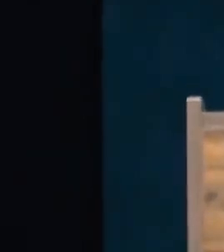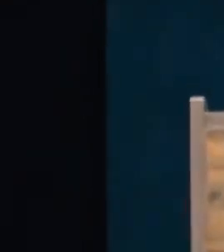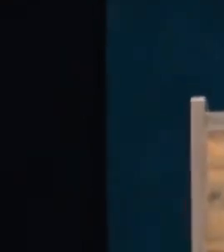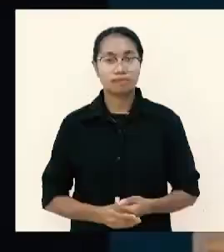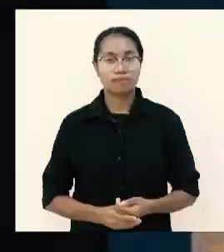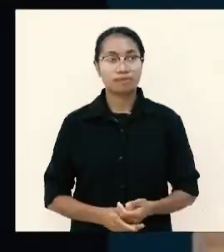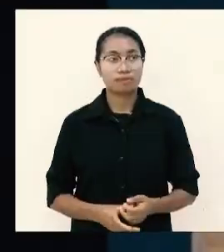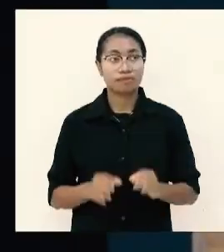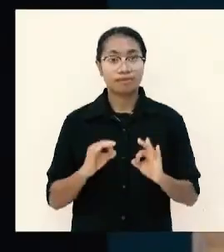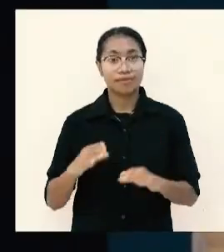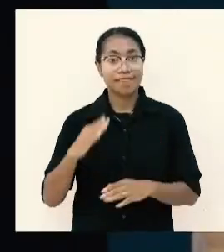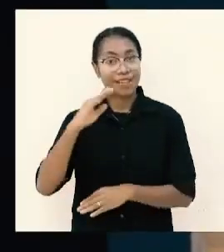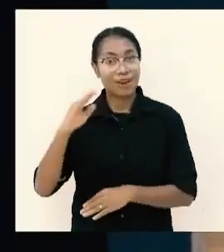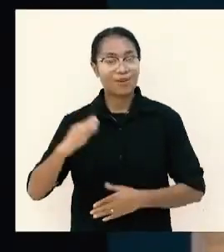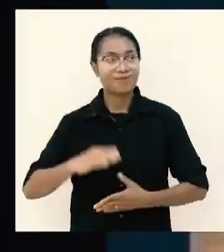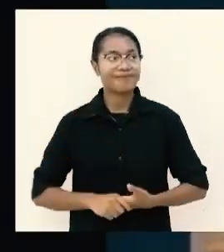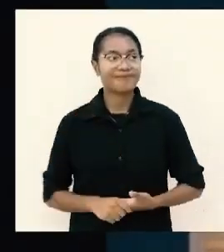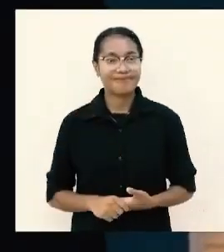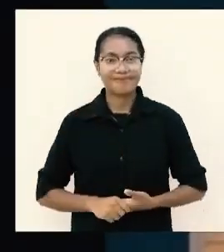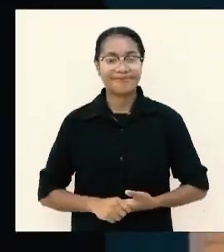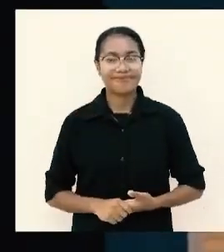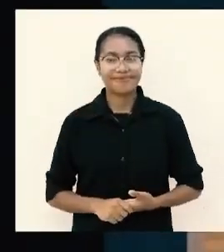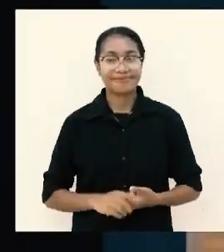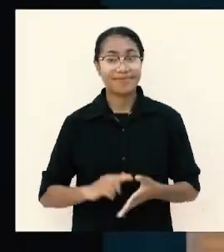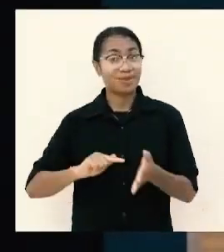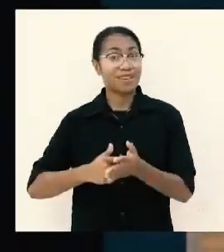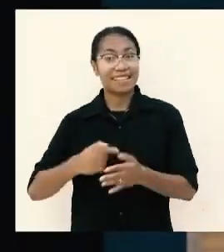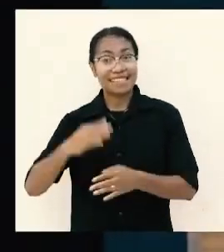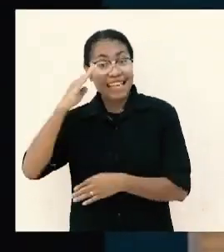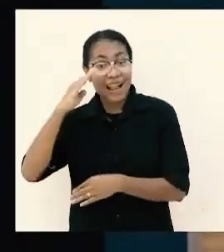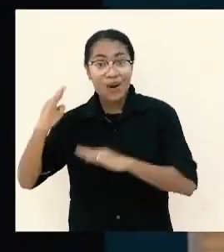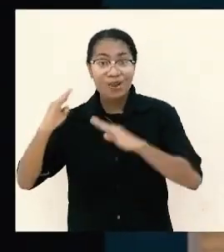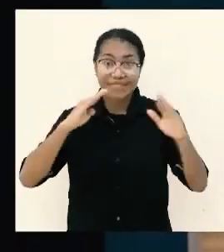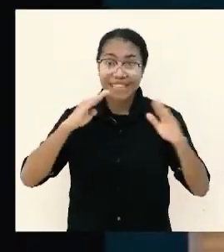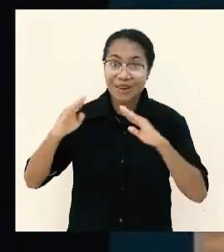Baik, shalom. Sekali lagi, shalom.